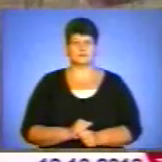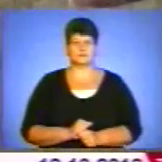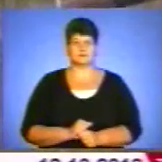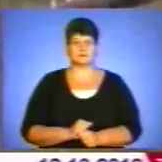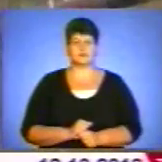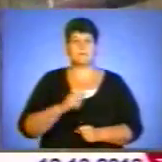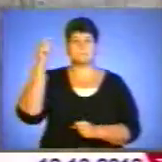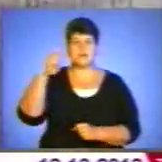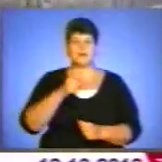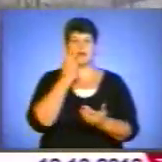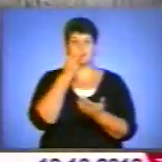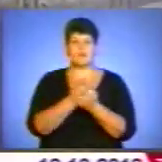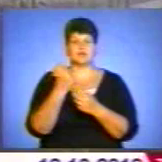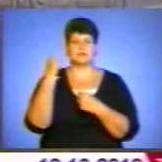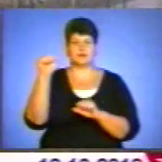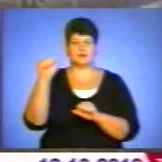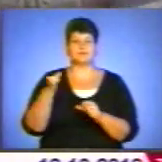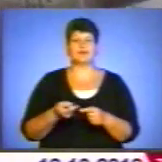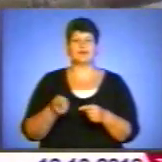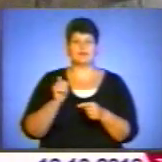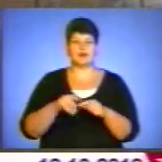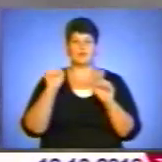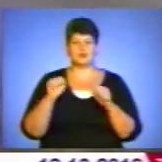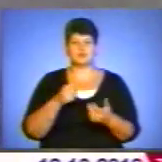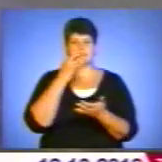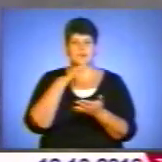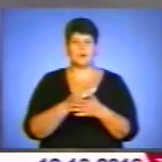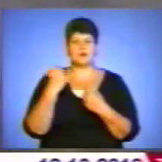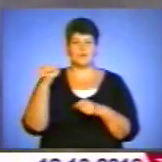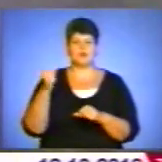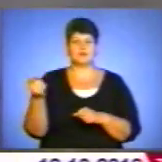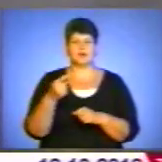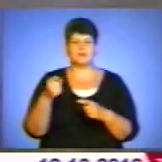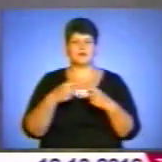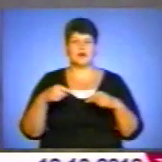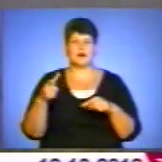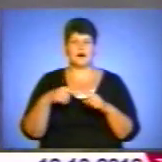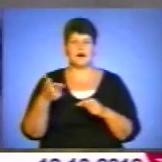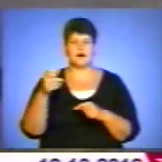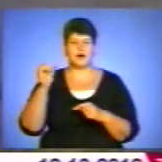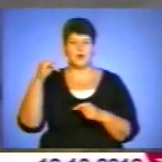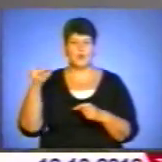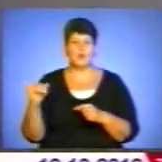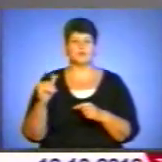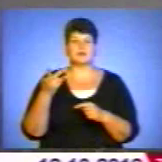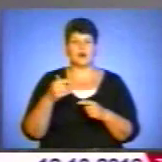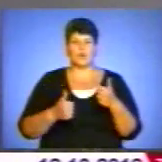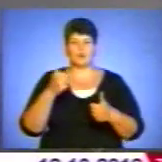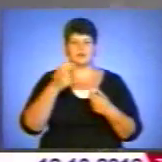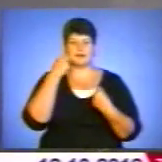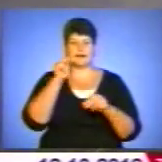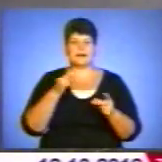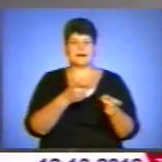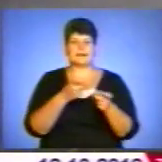Приїхали, побачили, перемогли. Саме так можна сказати про перемогу Тернопільської гаувачної батареї у конкурсі на кращий